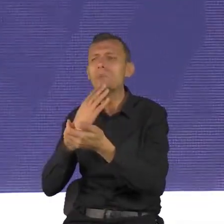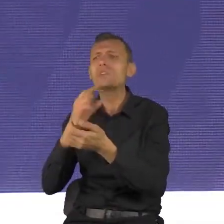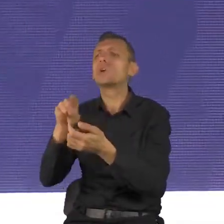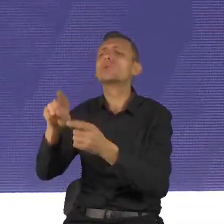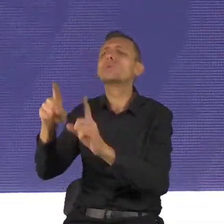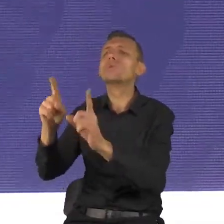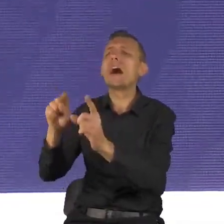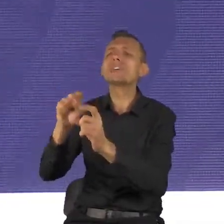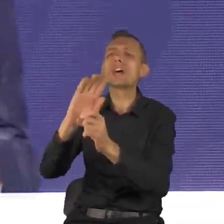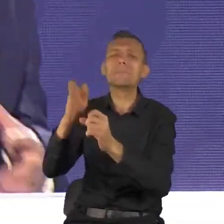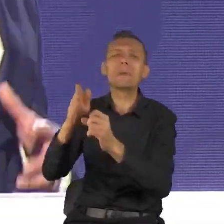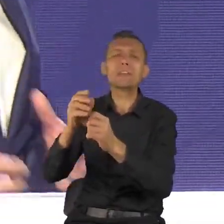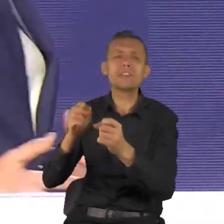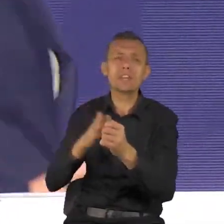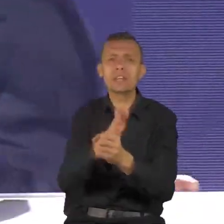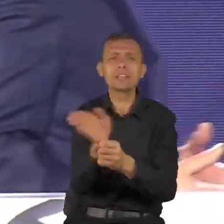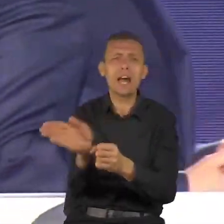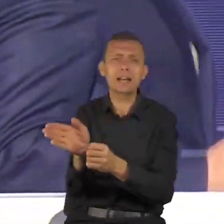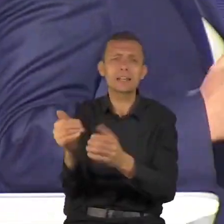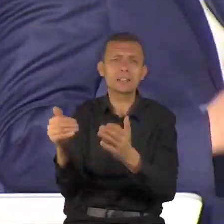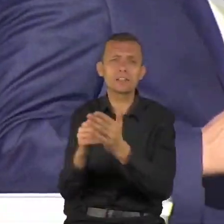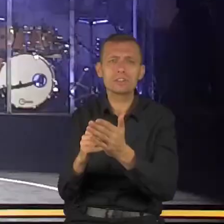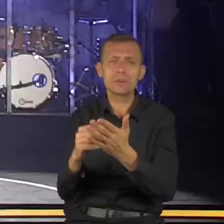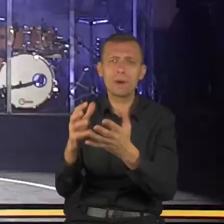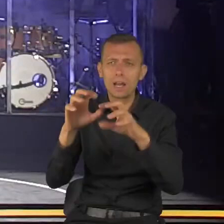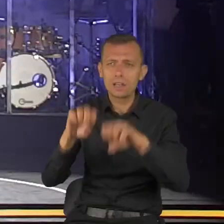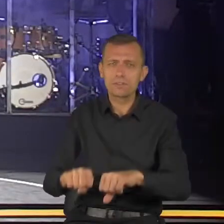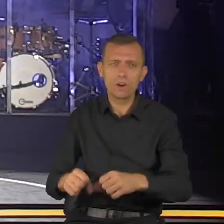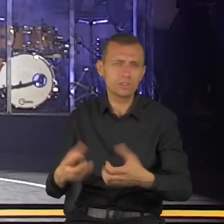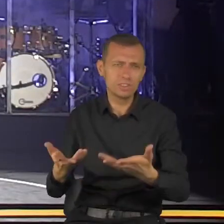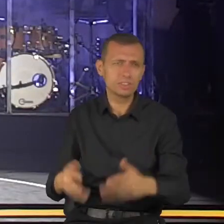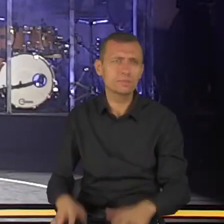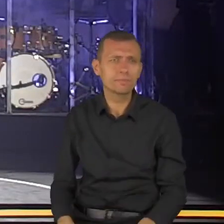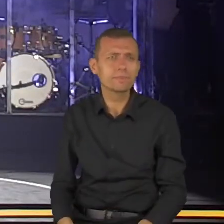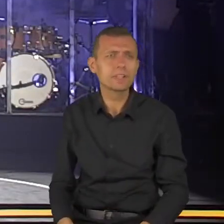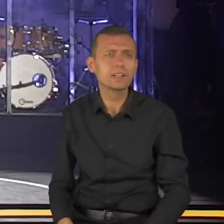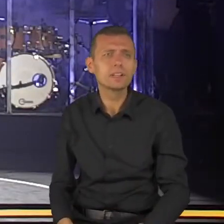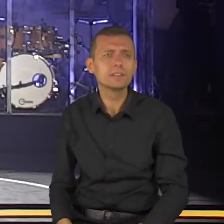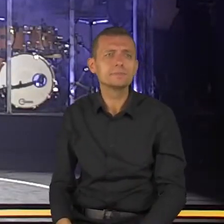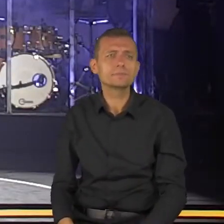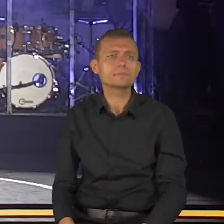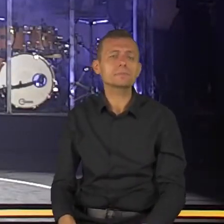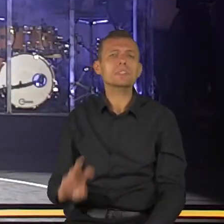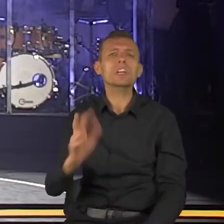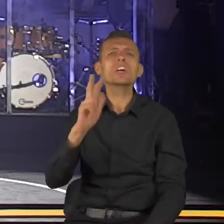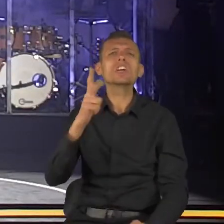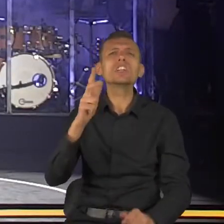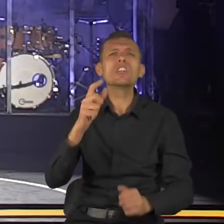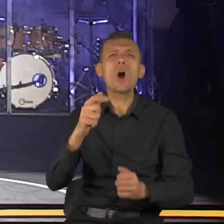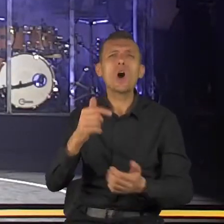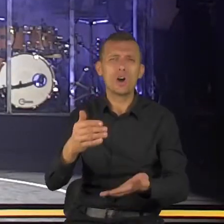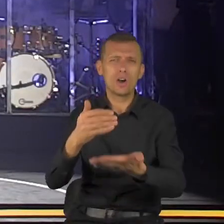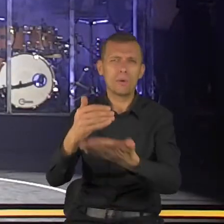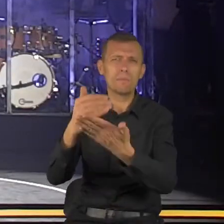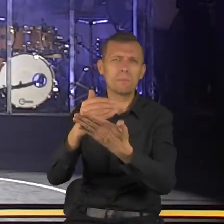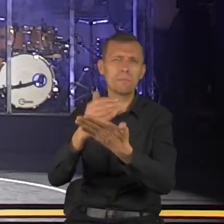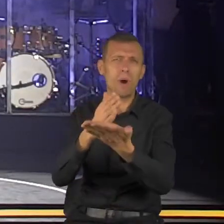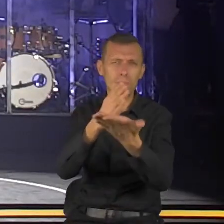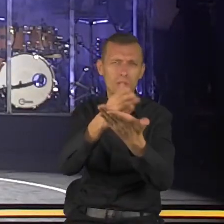na to siedzenie obok Ciebie, a w zasadzie, żeby stał się częścią Twojego życia, a On jako pilot